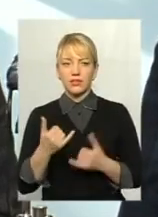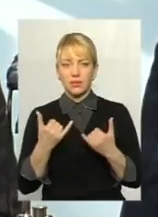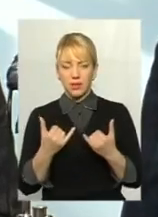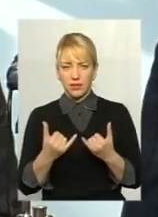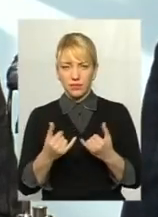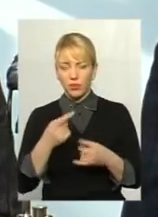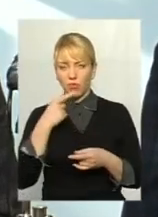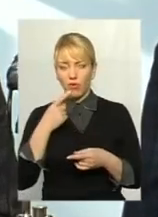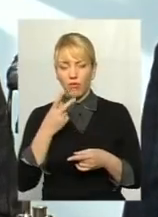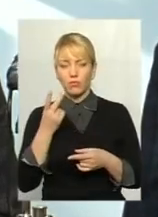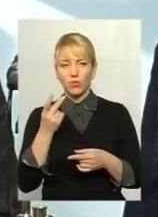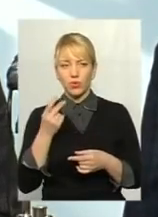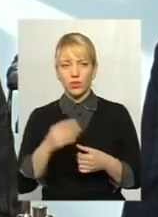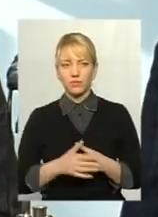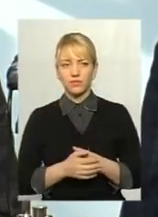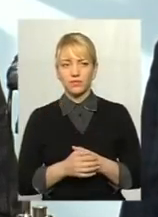Друге.